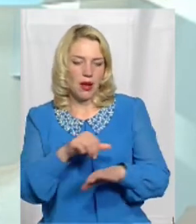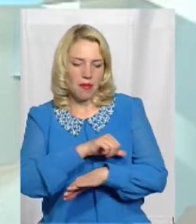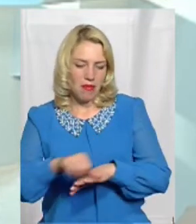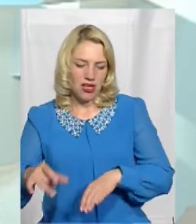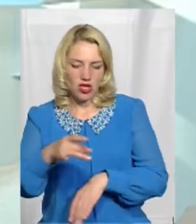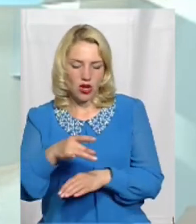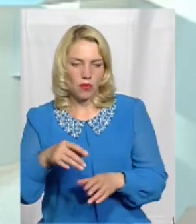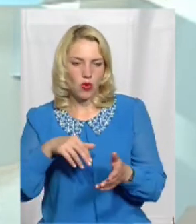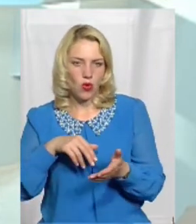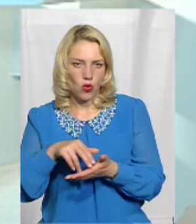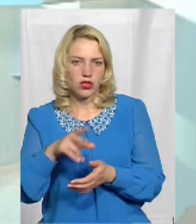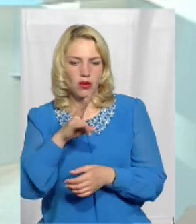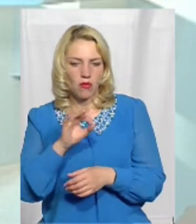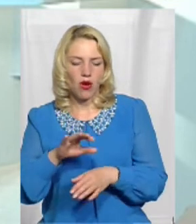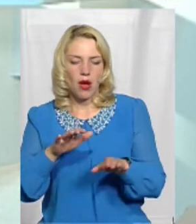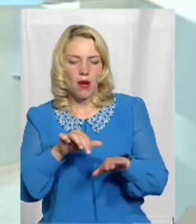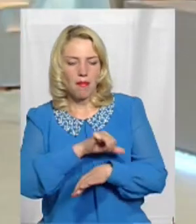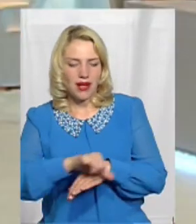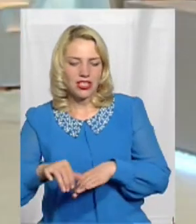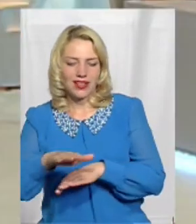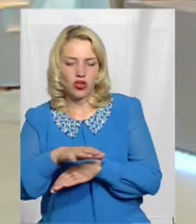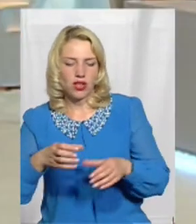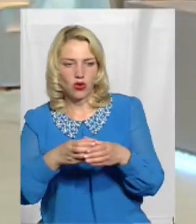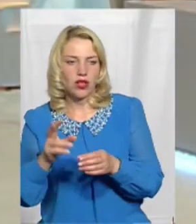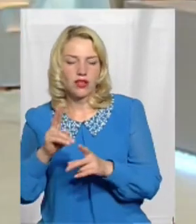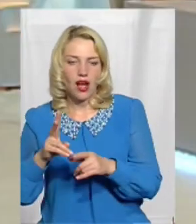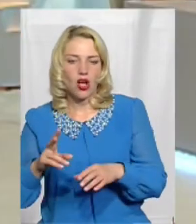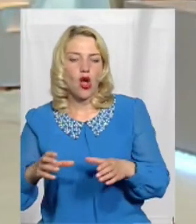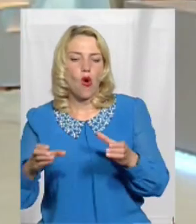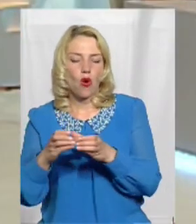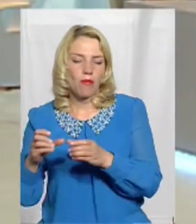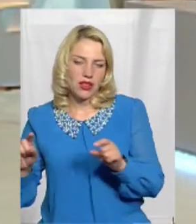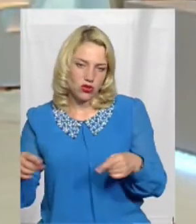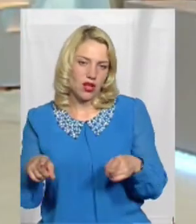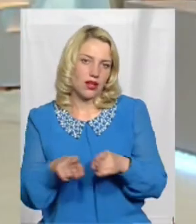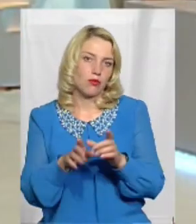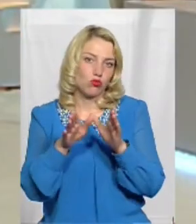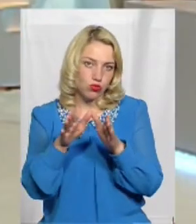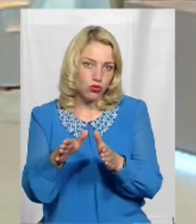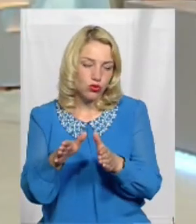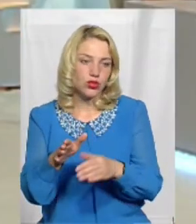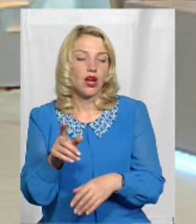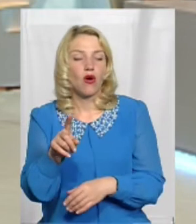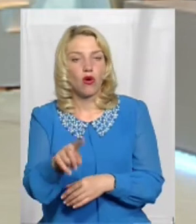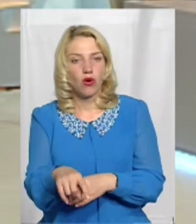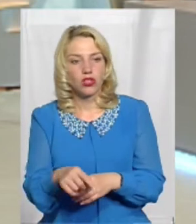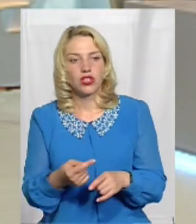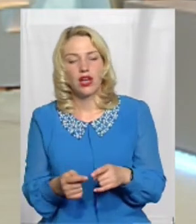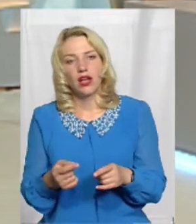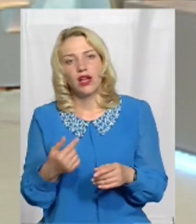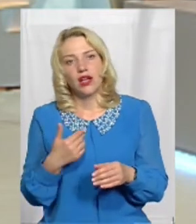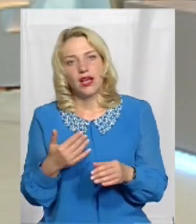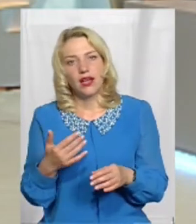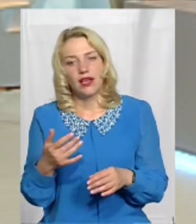проходять по межам територіальних громад Тобто так, як громади утворені, так воно і буде Хоча в Мінрегіоні